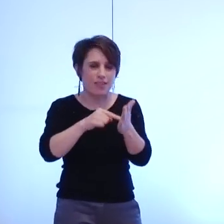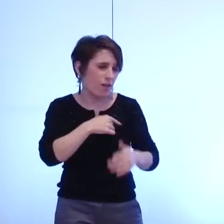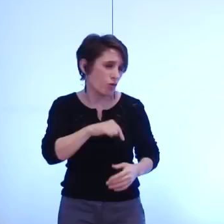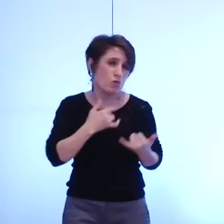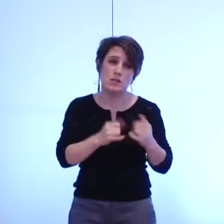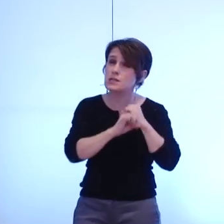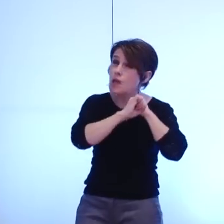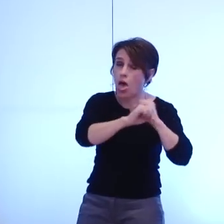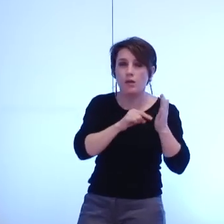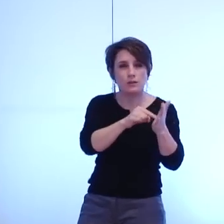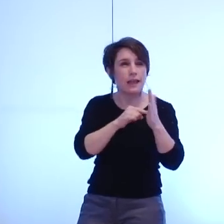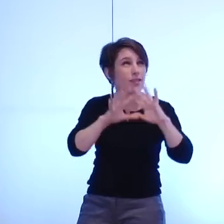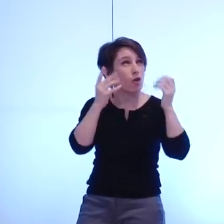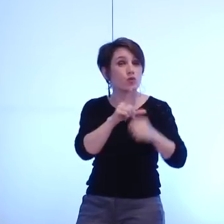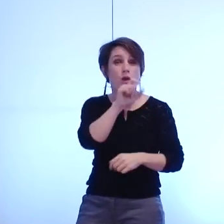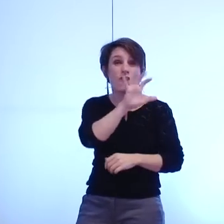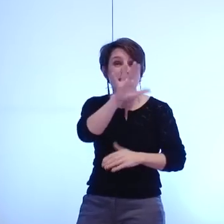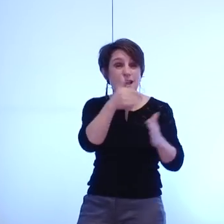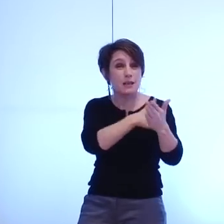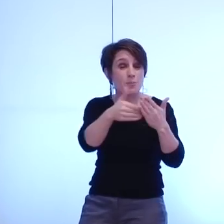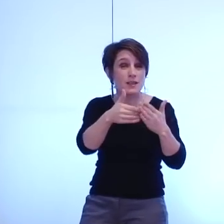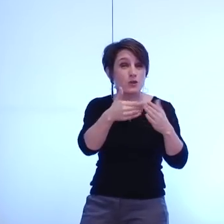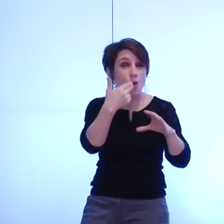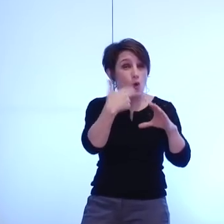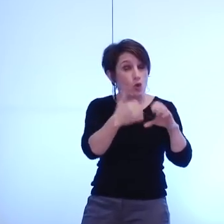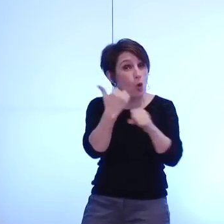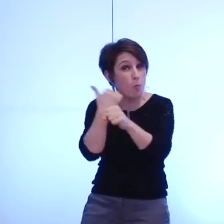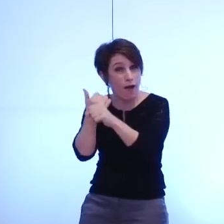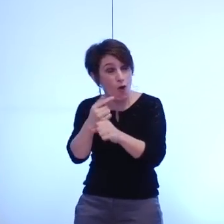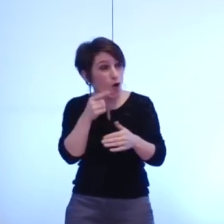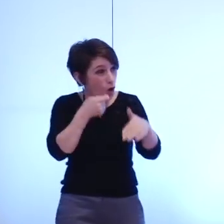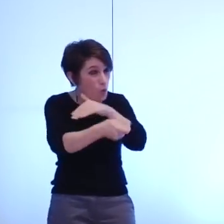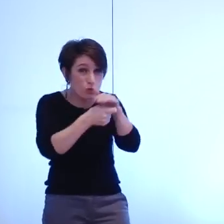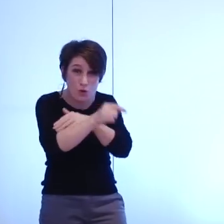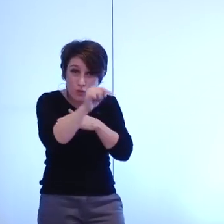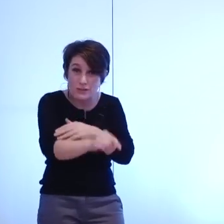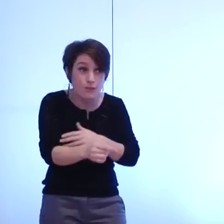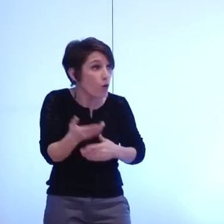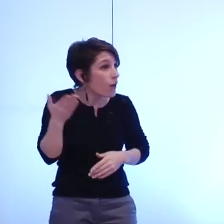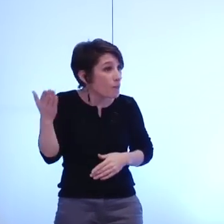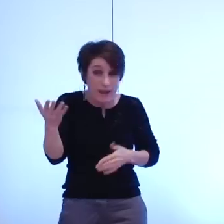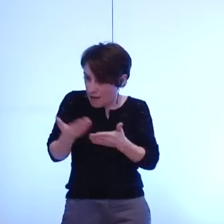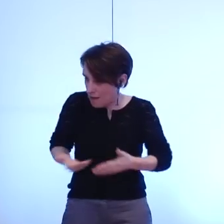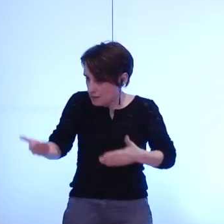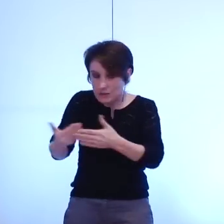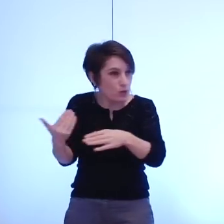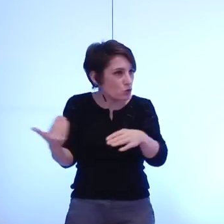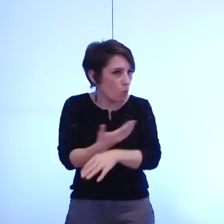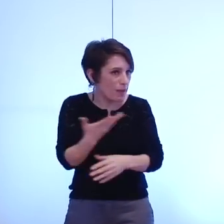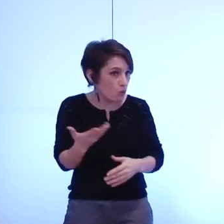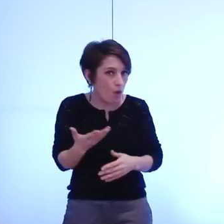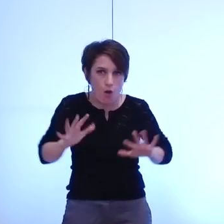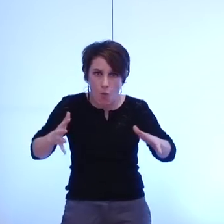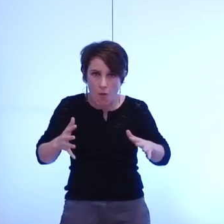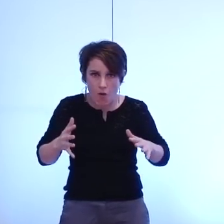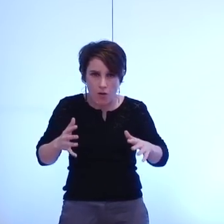rembourser plus de 25 millions par an de dette comment cela va se passer dans ce nouveau cadre ce n'est pas politicien mais c'est une question très